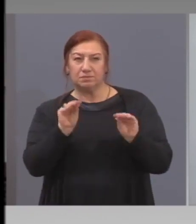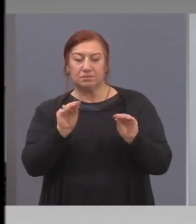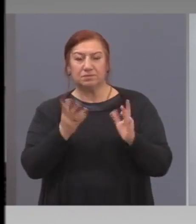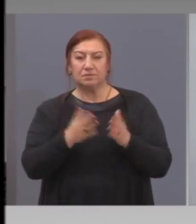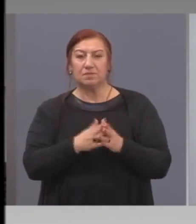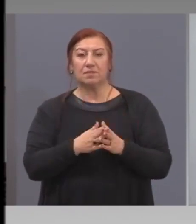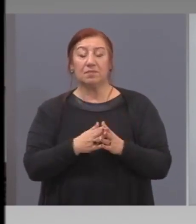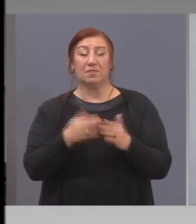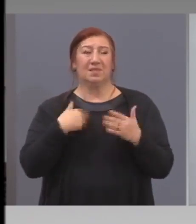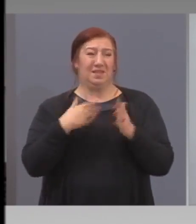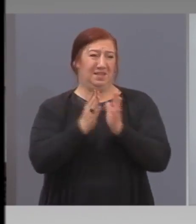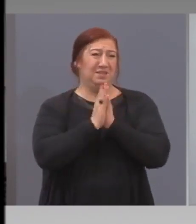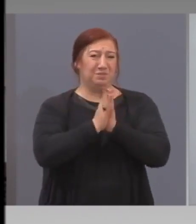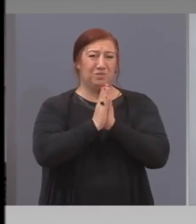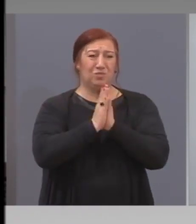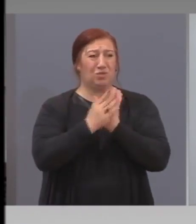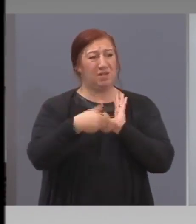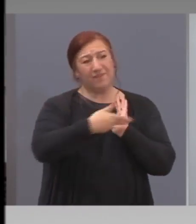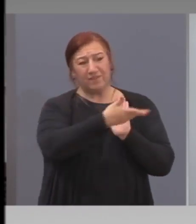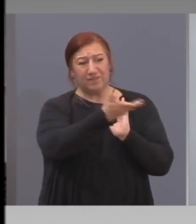Апела ми е към всички